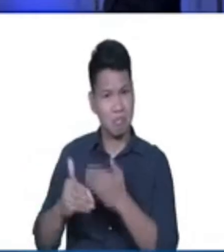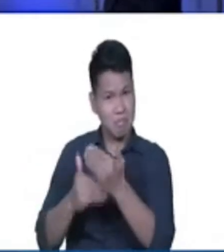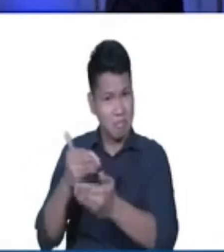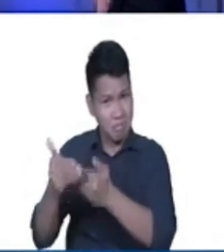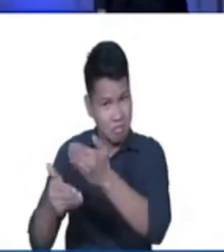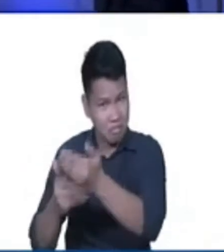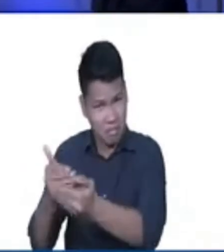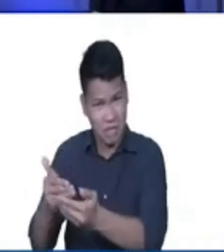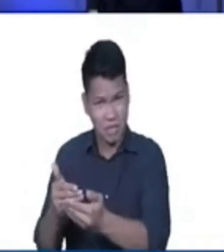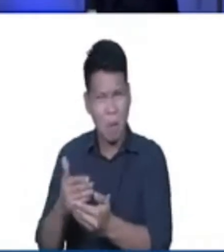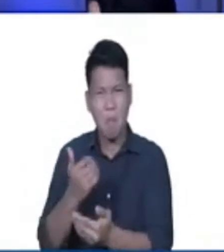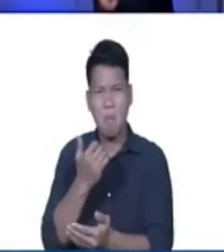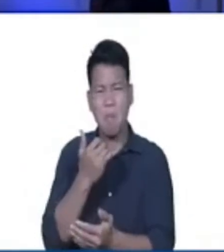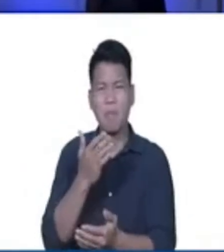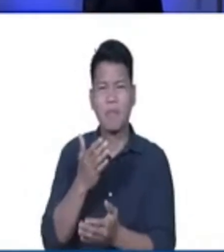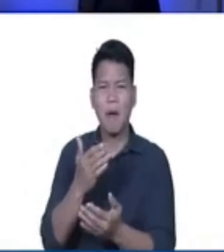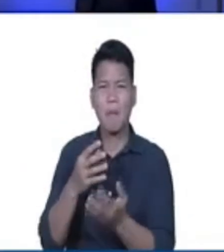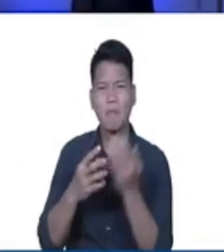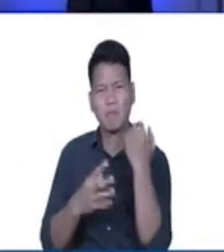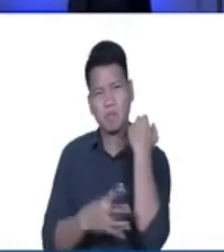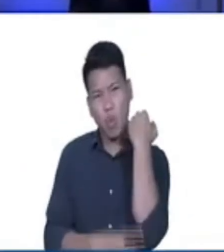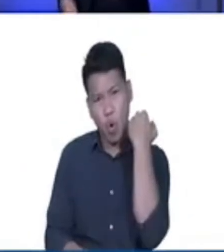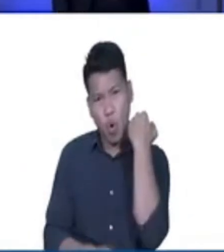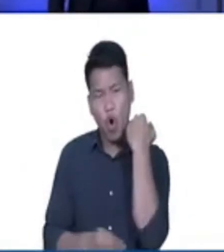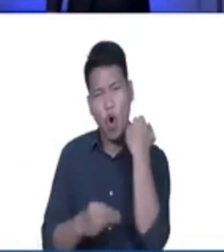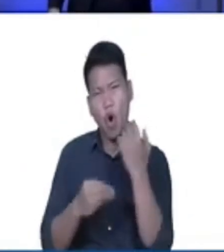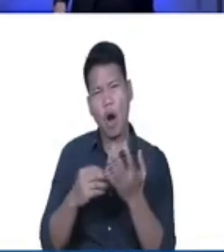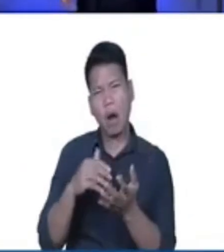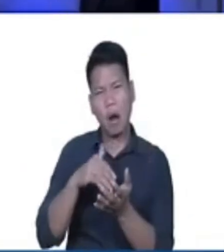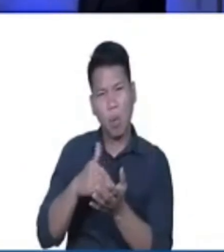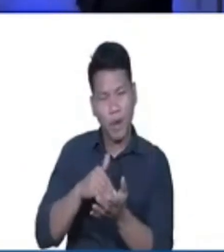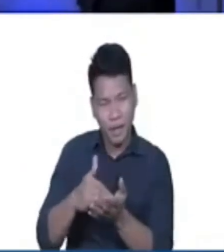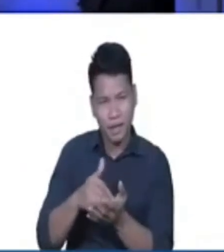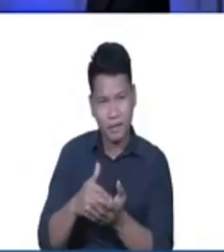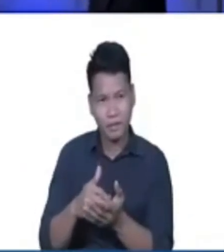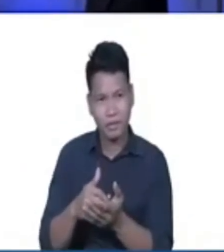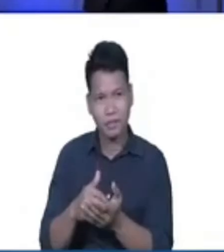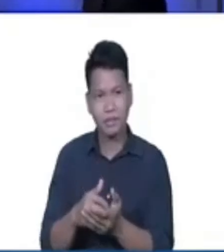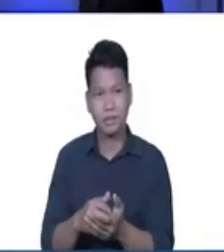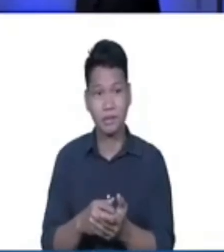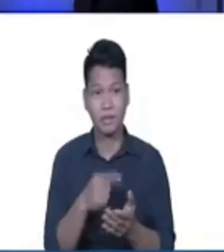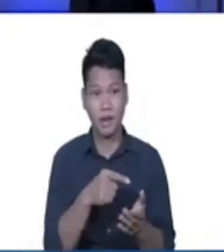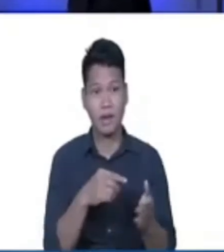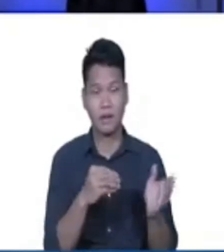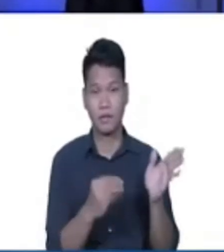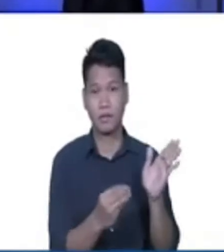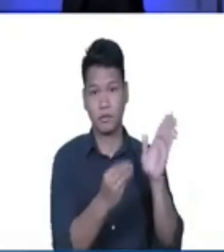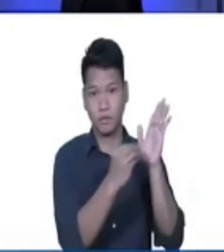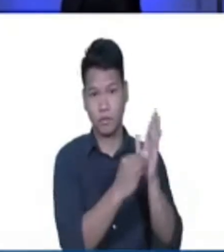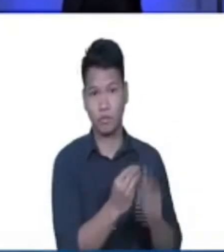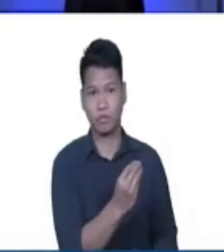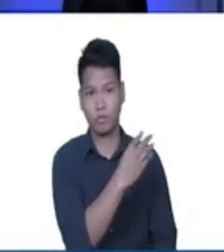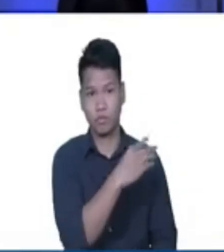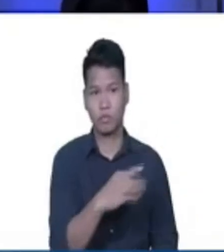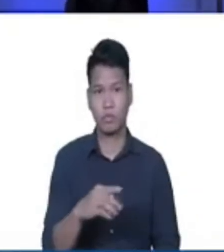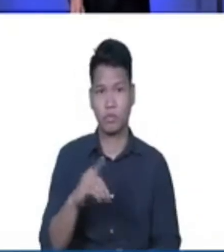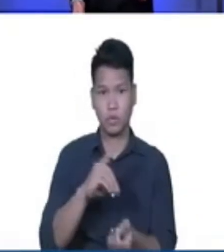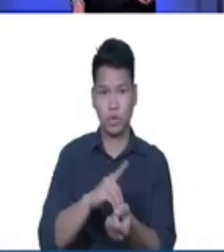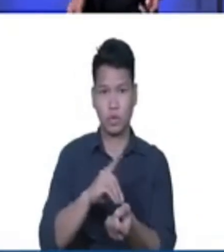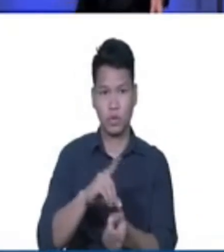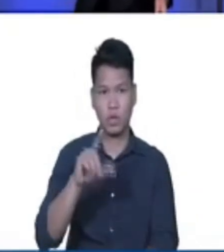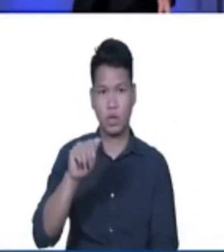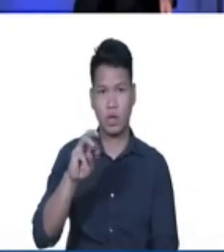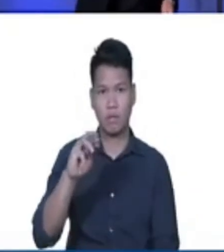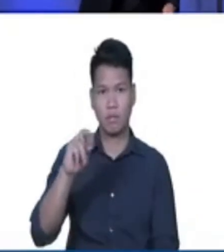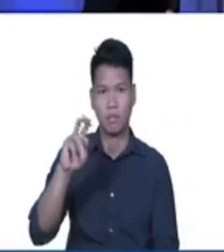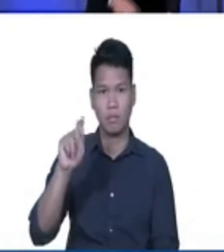Dr. Mordock sa Lomalinda University School of Medicine, ganito po ang wika, faulty genetics, loads the gun,